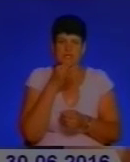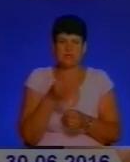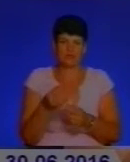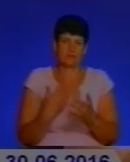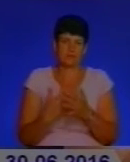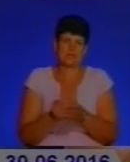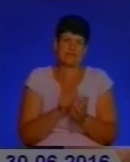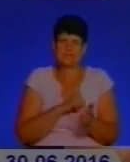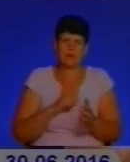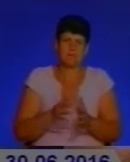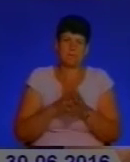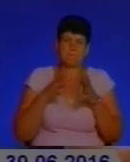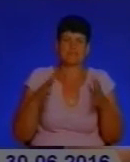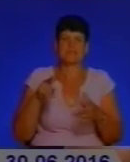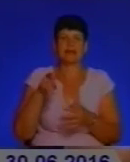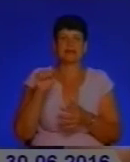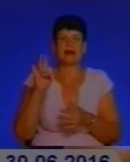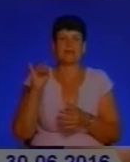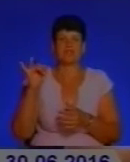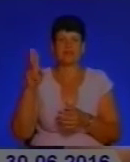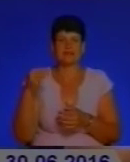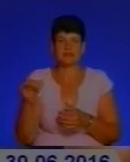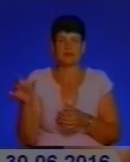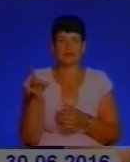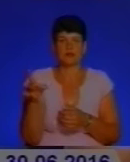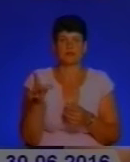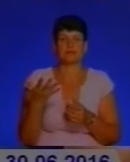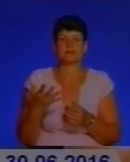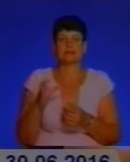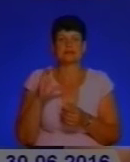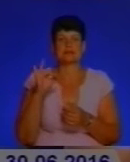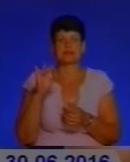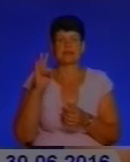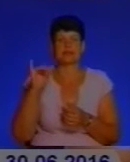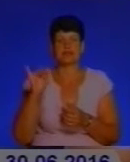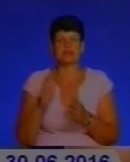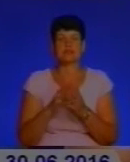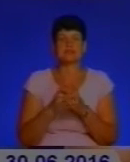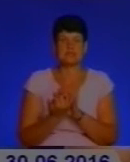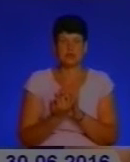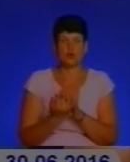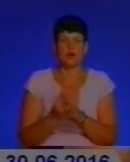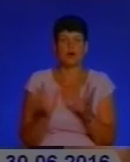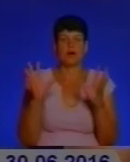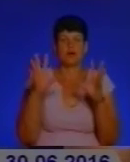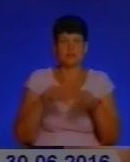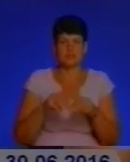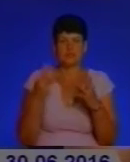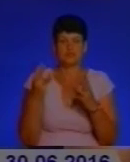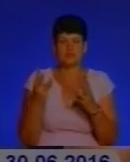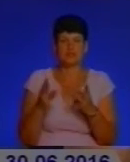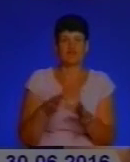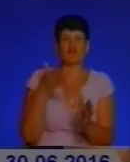масштабних таких, то в Ланівецькому районі сім днів гасили ми пожежу і затратили для її